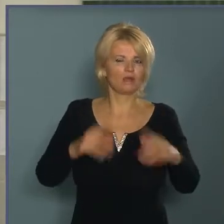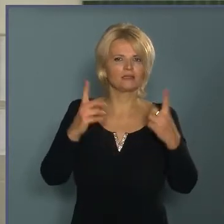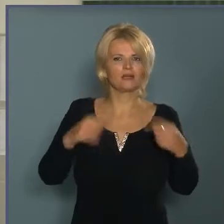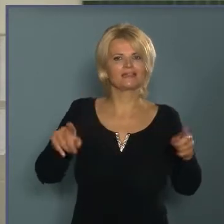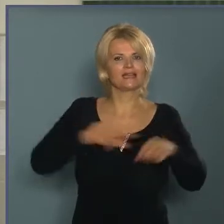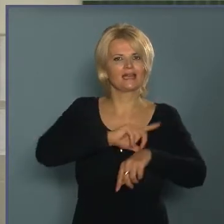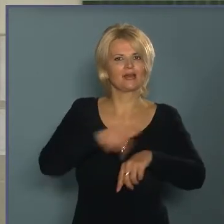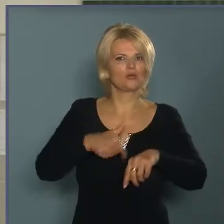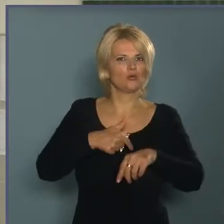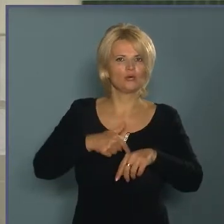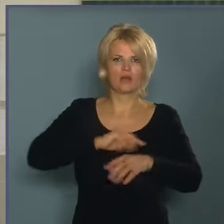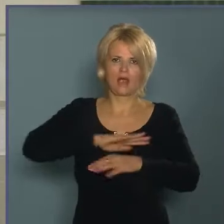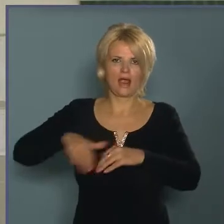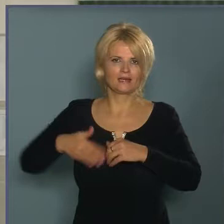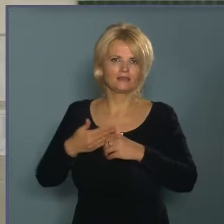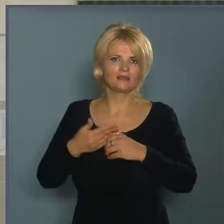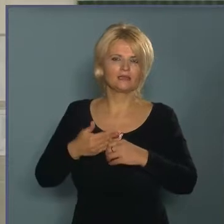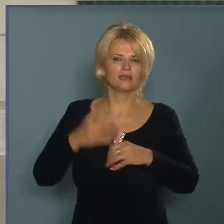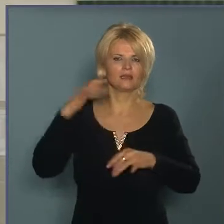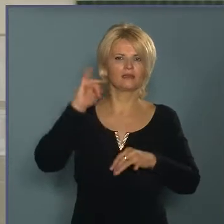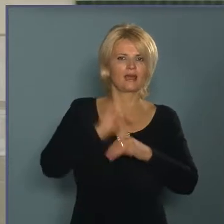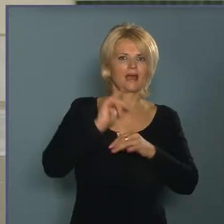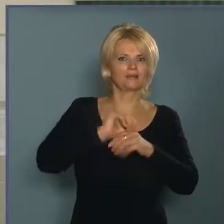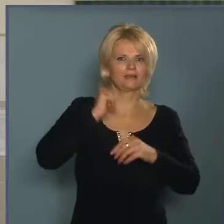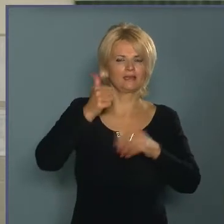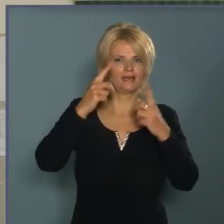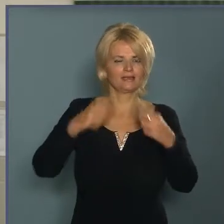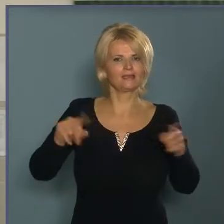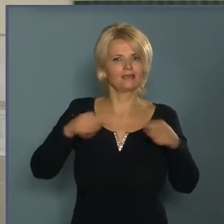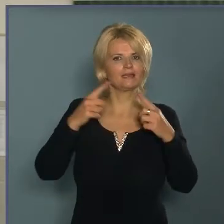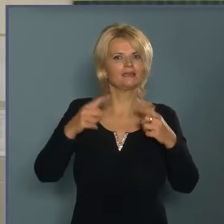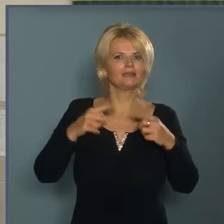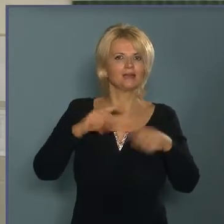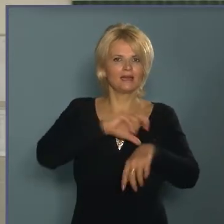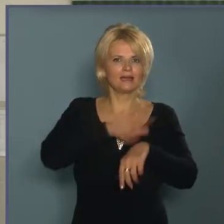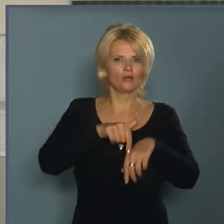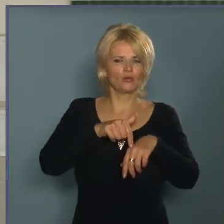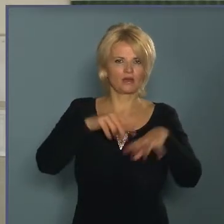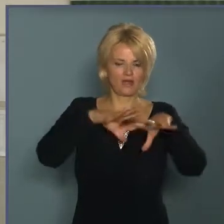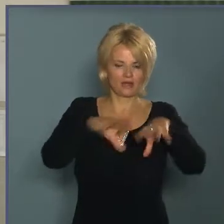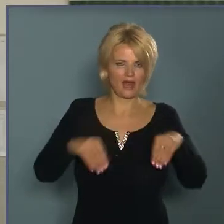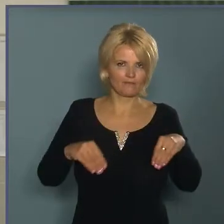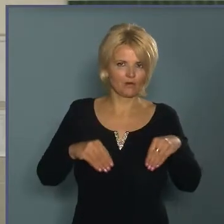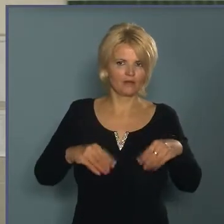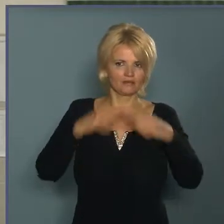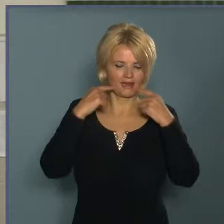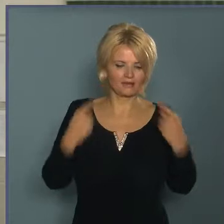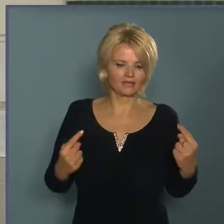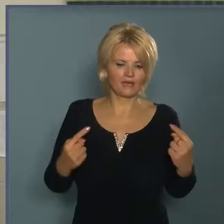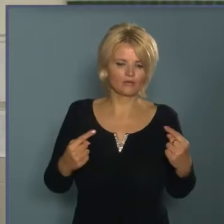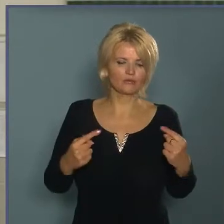inkább háttérbe szorultak, és amikor a heti egy énekóra lett általános országosan elfogadott, akkor határoztuk el, hogy